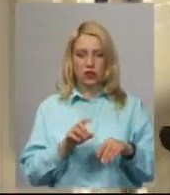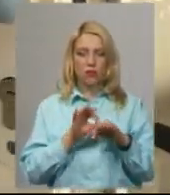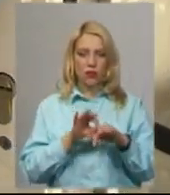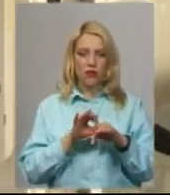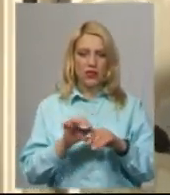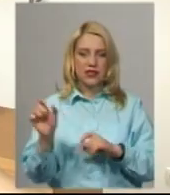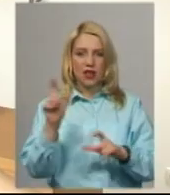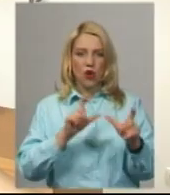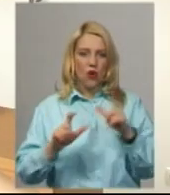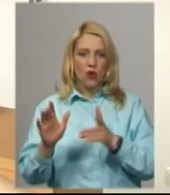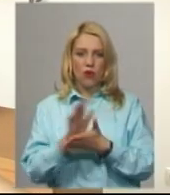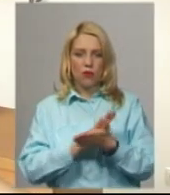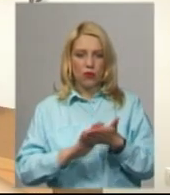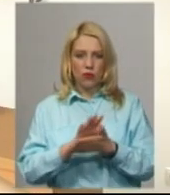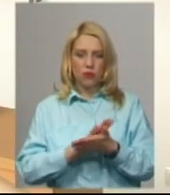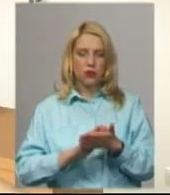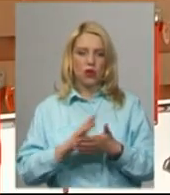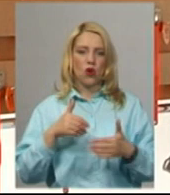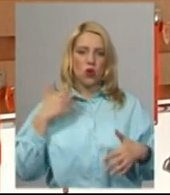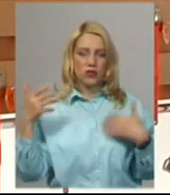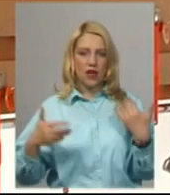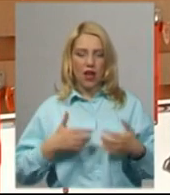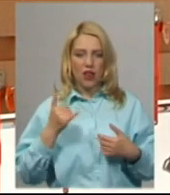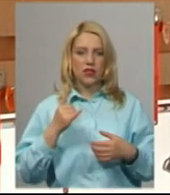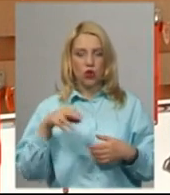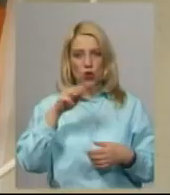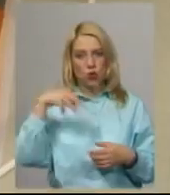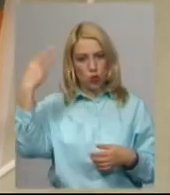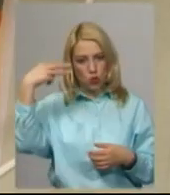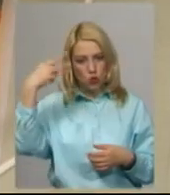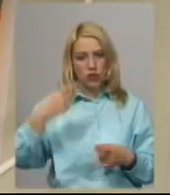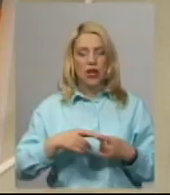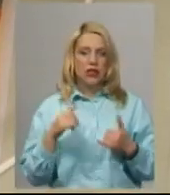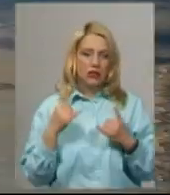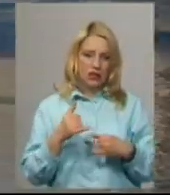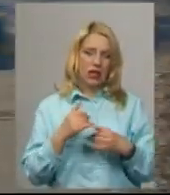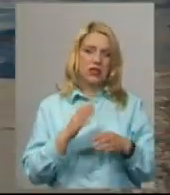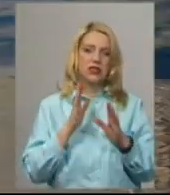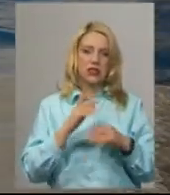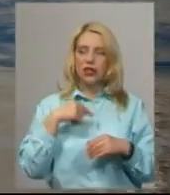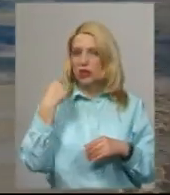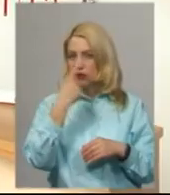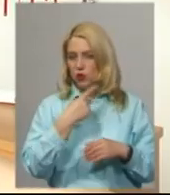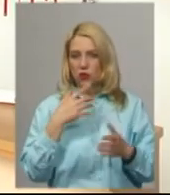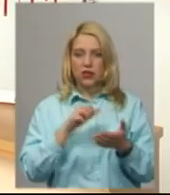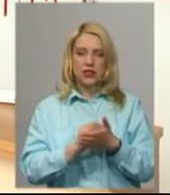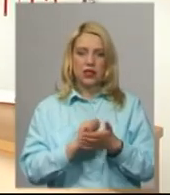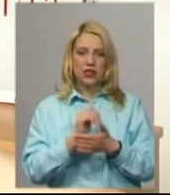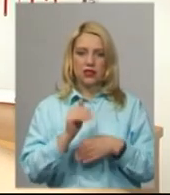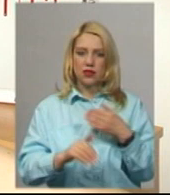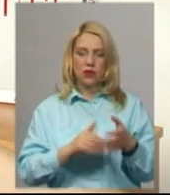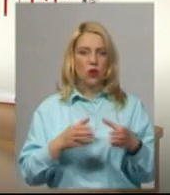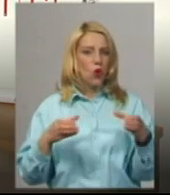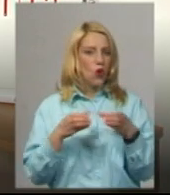обробку роздягалень і душових кабін. Олег Юрчак каже, наразі діють лише індивідуальні заняття з плавання. Групові